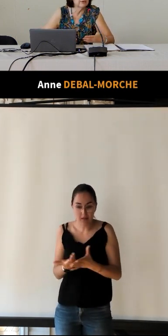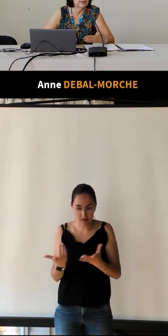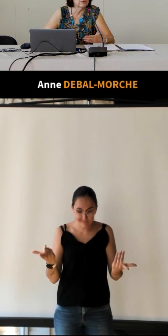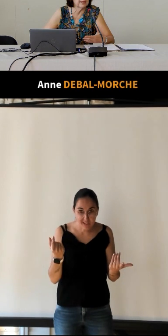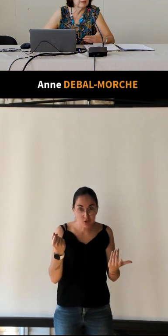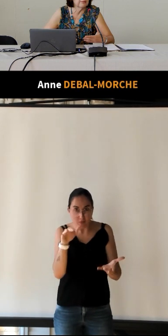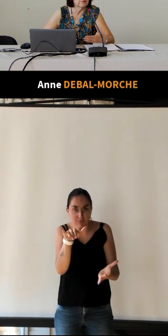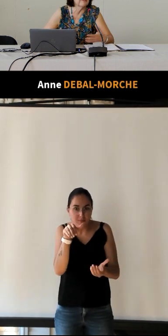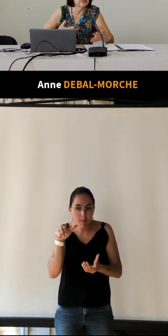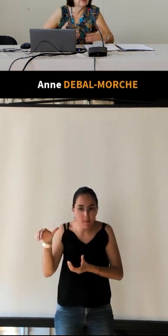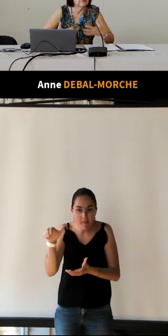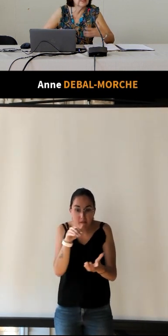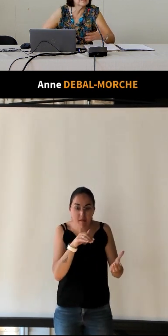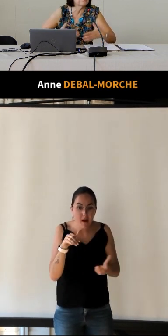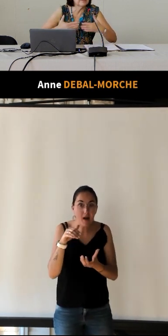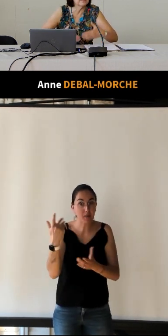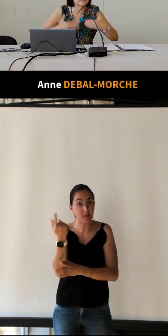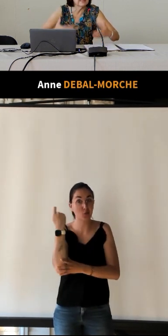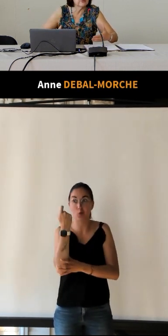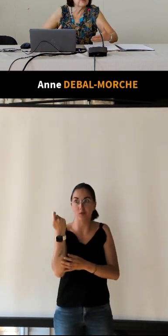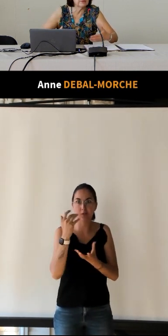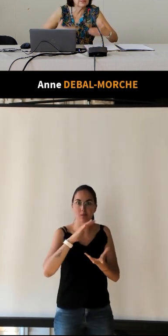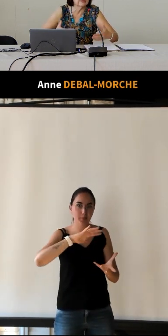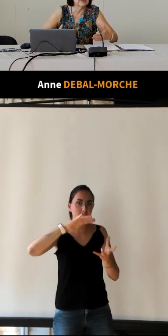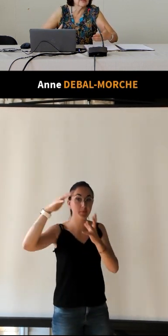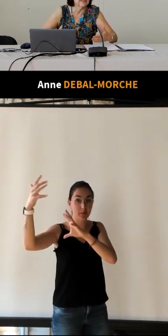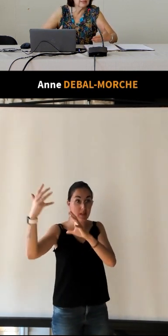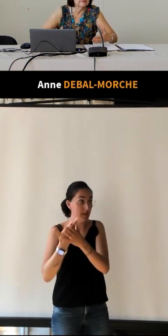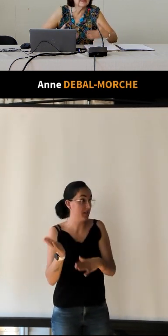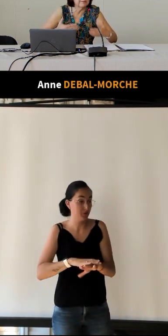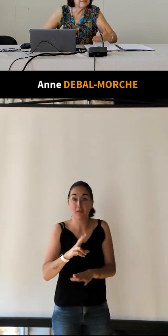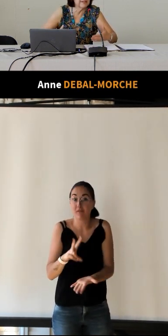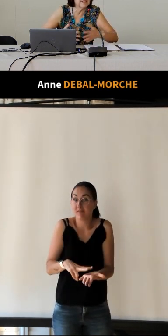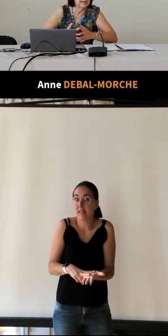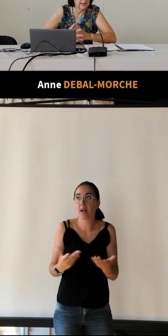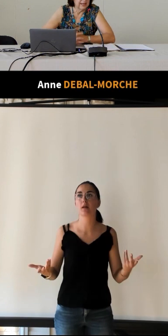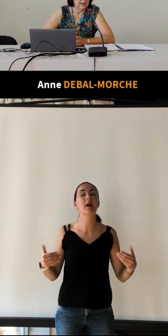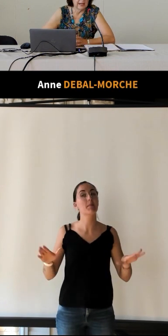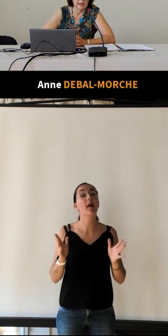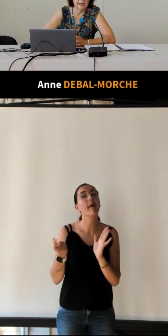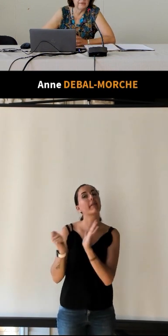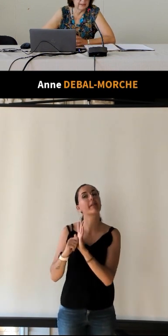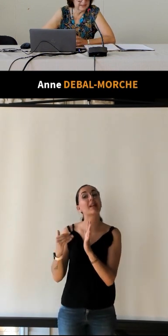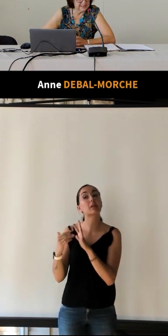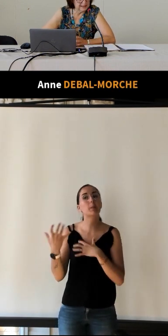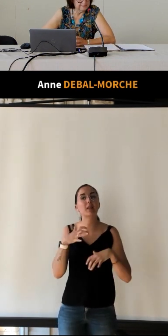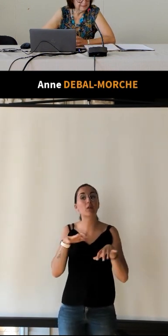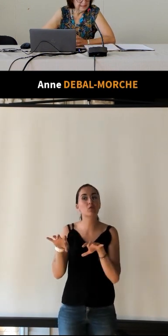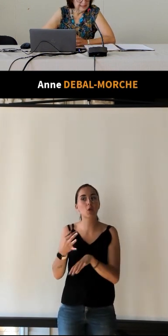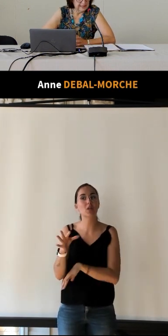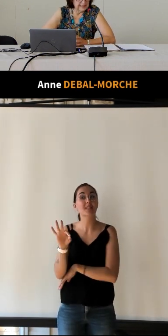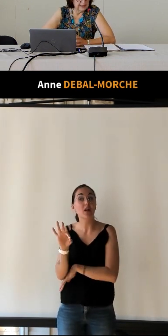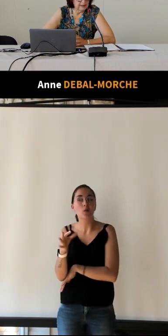économique de la Touraine. L'Avenir lui a donné raison mais c'était un argument qui en 1950 n'était pas facile à faire passer